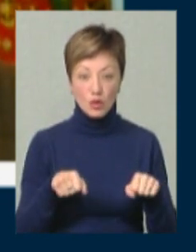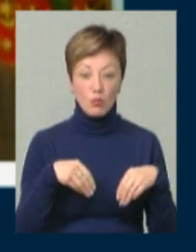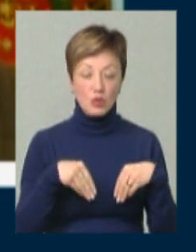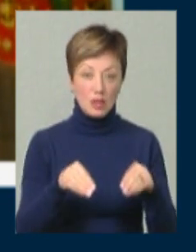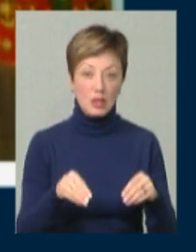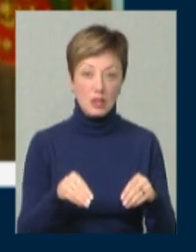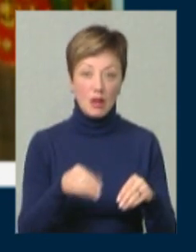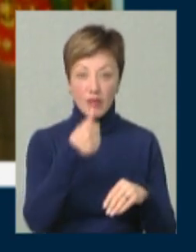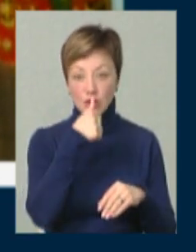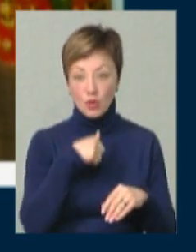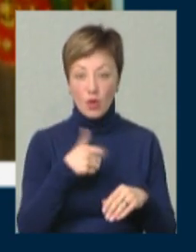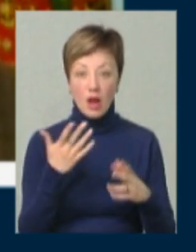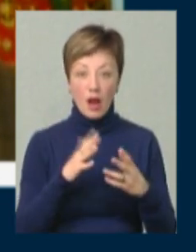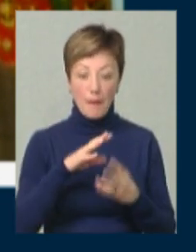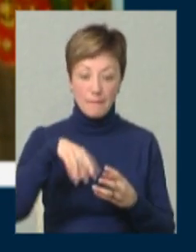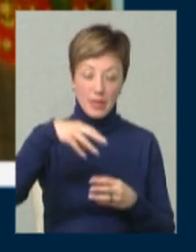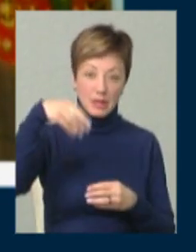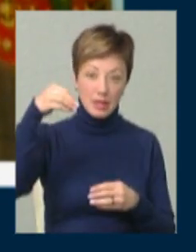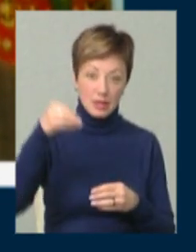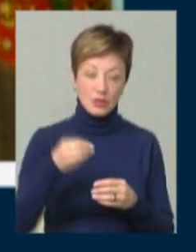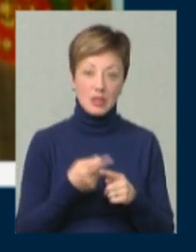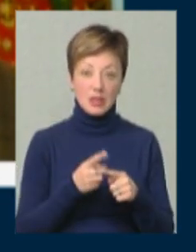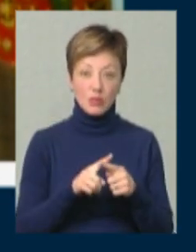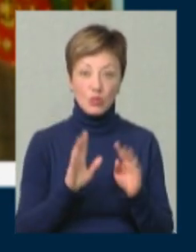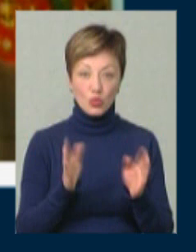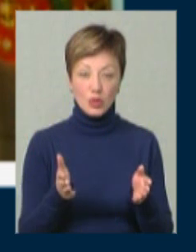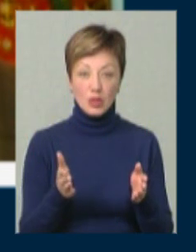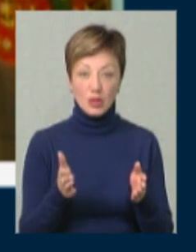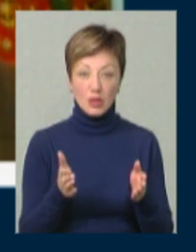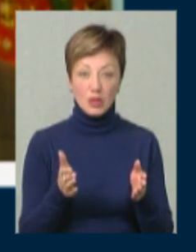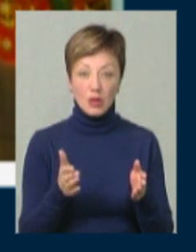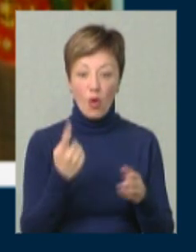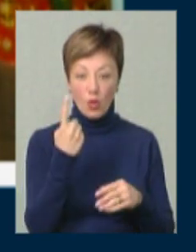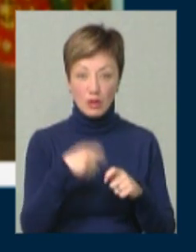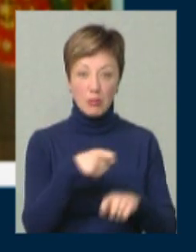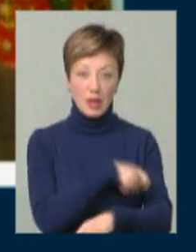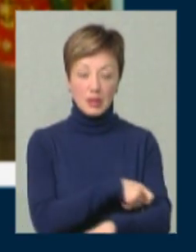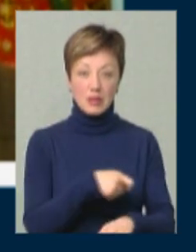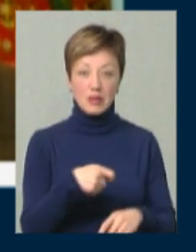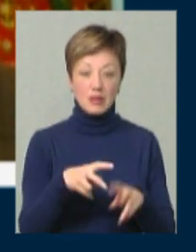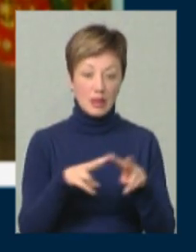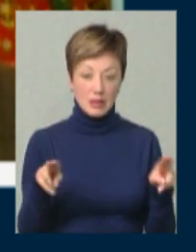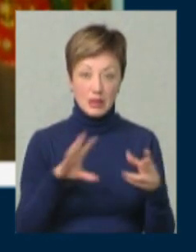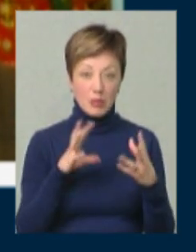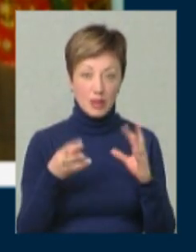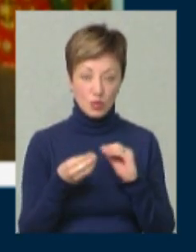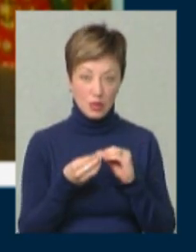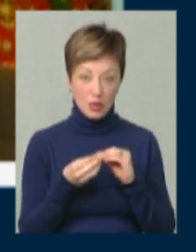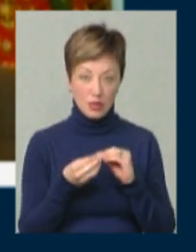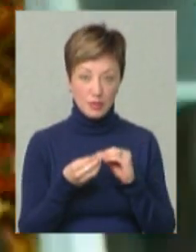посадити квасолю, яка плететься, кинути на шпалєру і буде з одного квадратного метра такий самий результат.